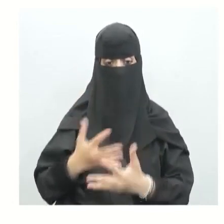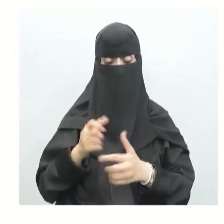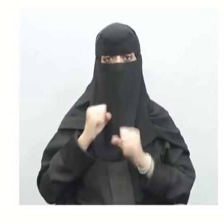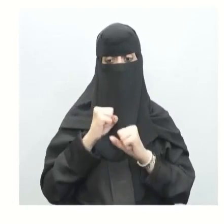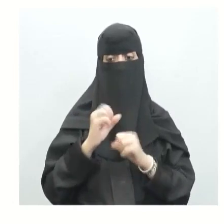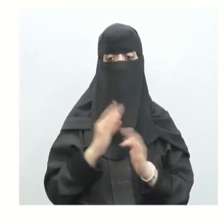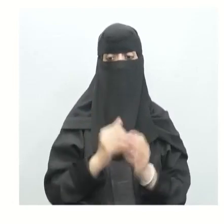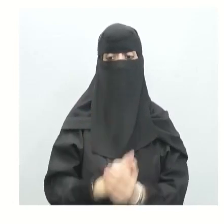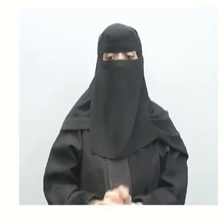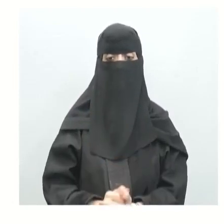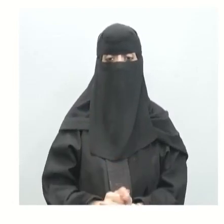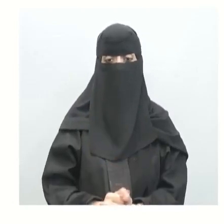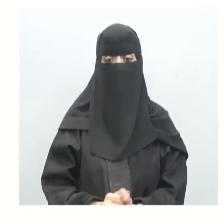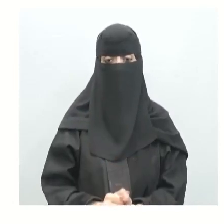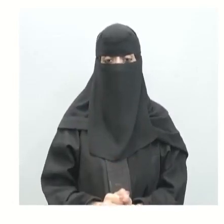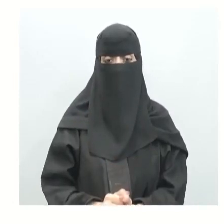وقوية